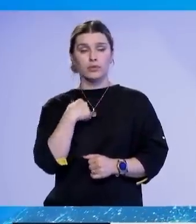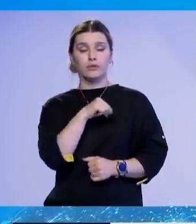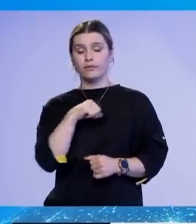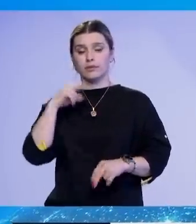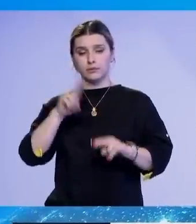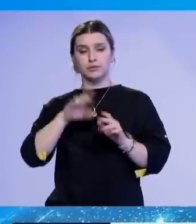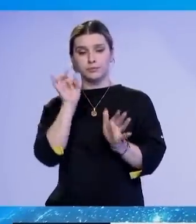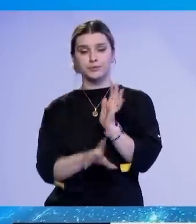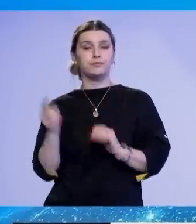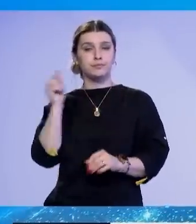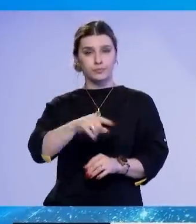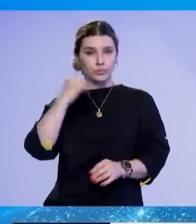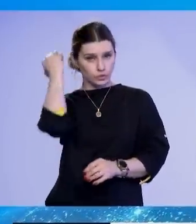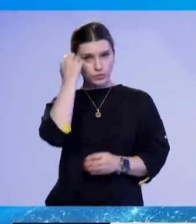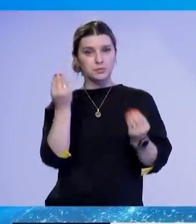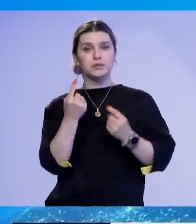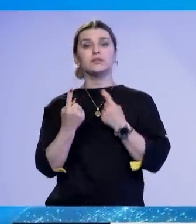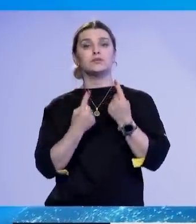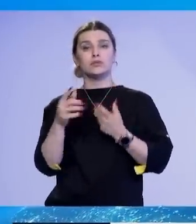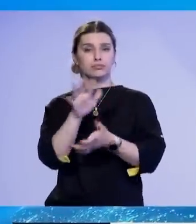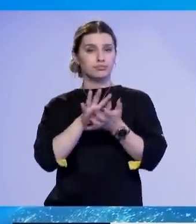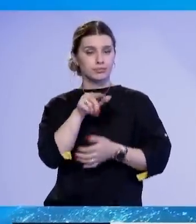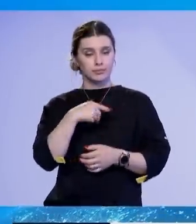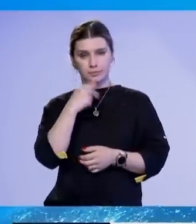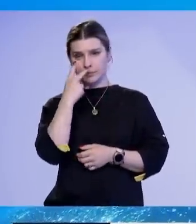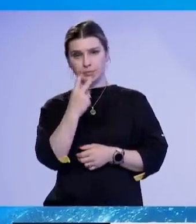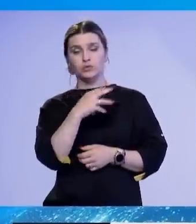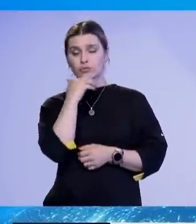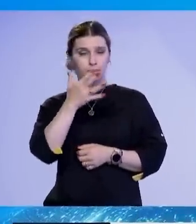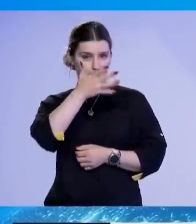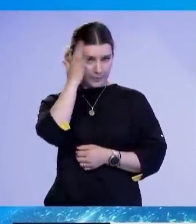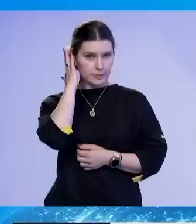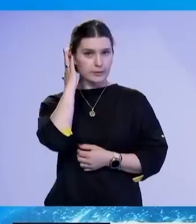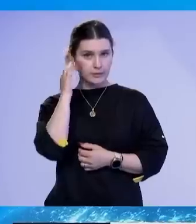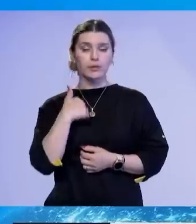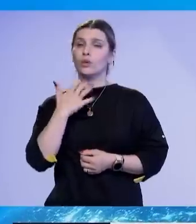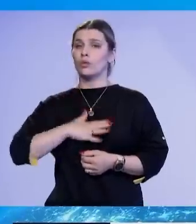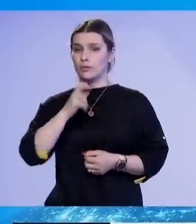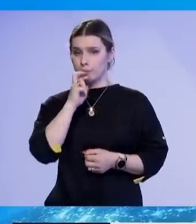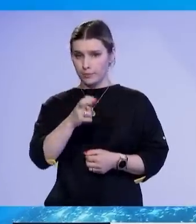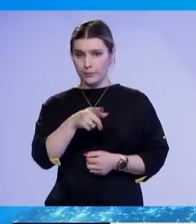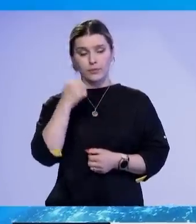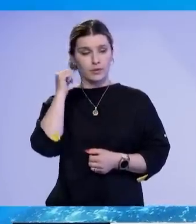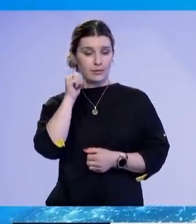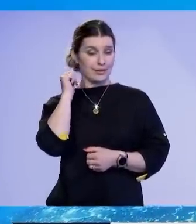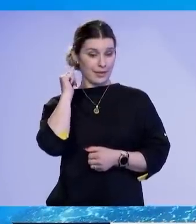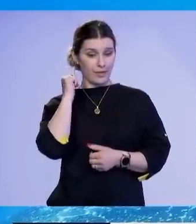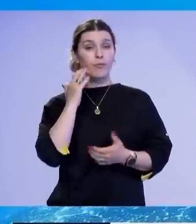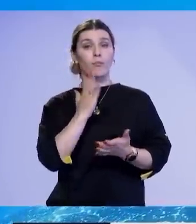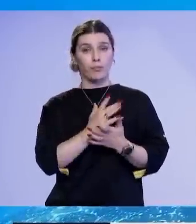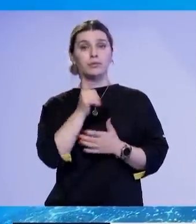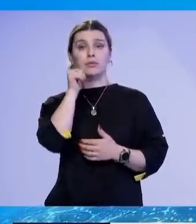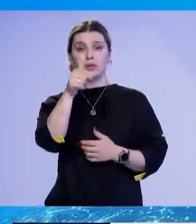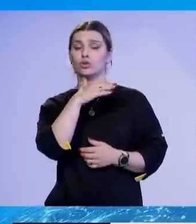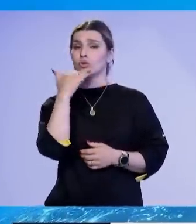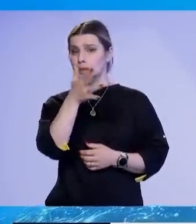për vizit në Kosovë pas zhvillimeve të djeshme për cilat kemi qenë shumë të shqetsuar dhe duatë thëmë se dita tjeshme ka qenë një ditë mjafte rënë